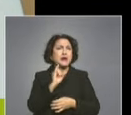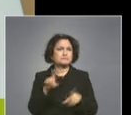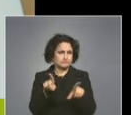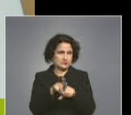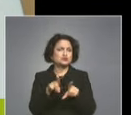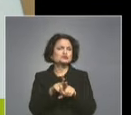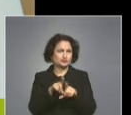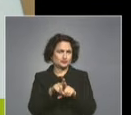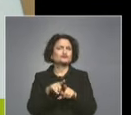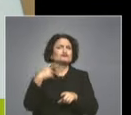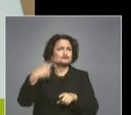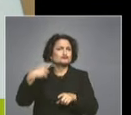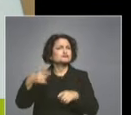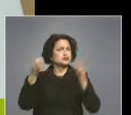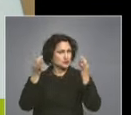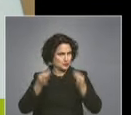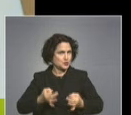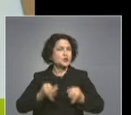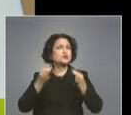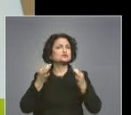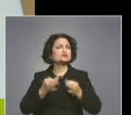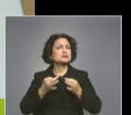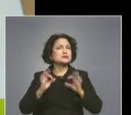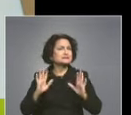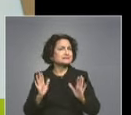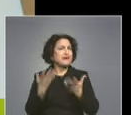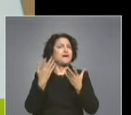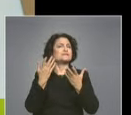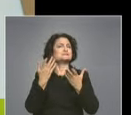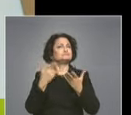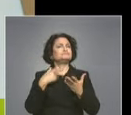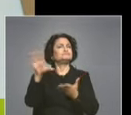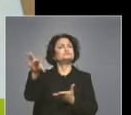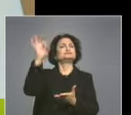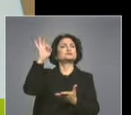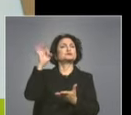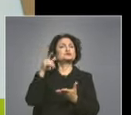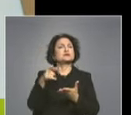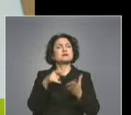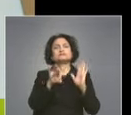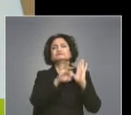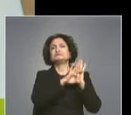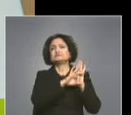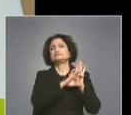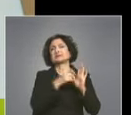да много сериозно да така да става предпочитана платформа от децата.